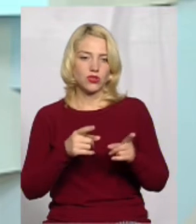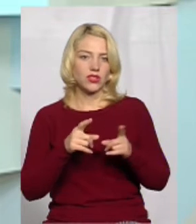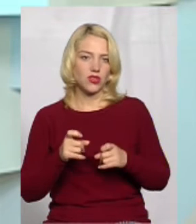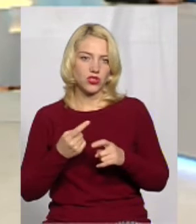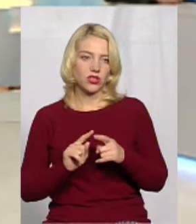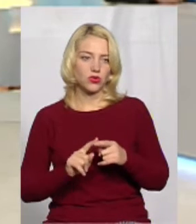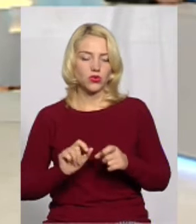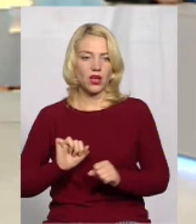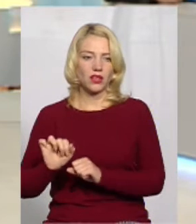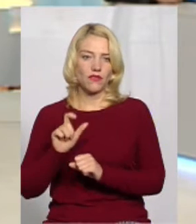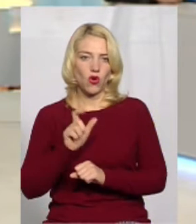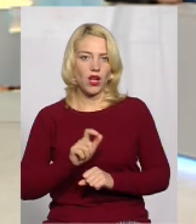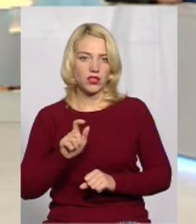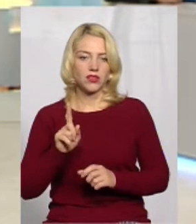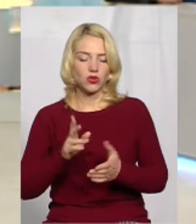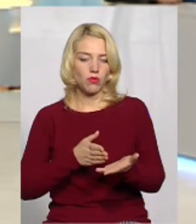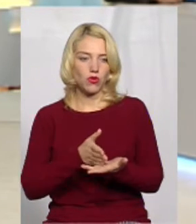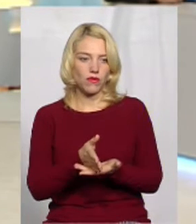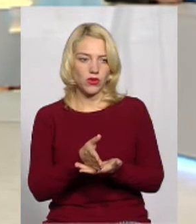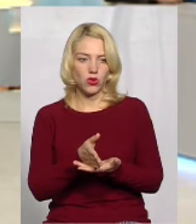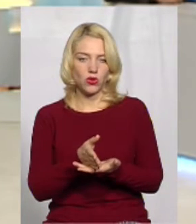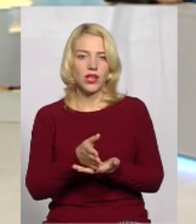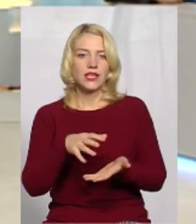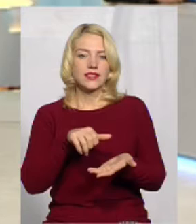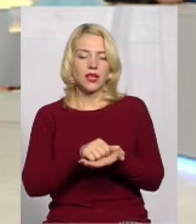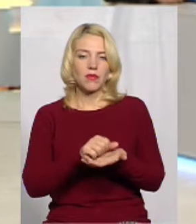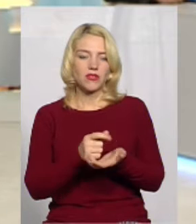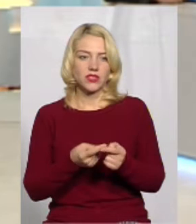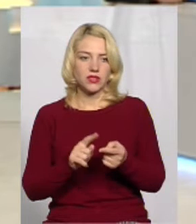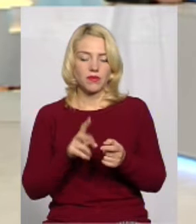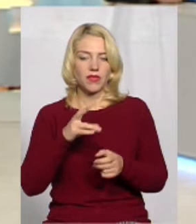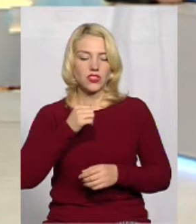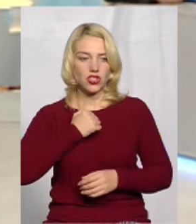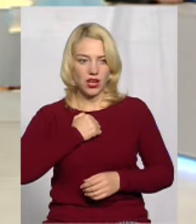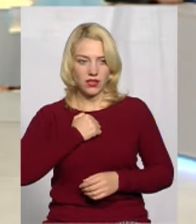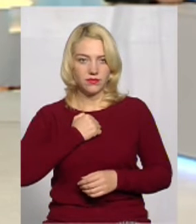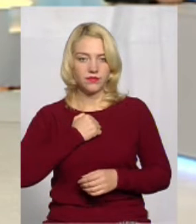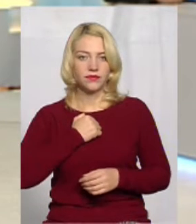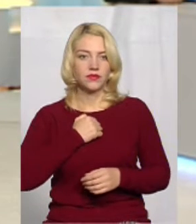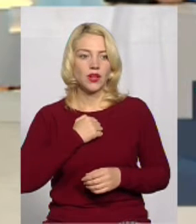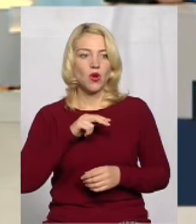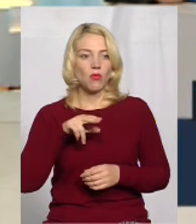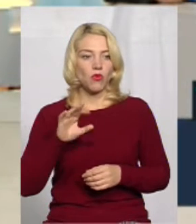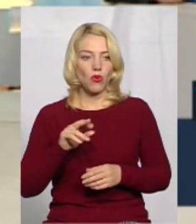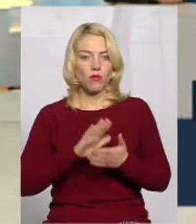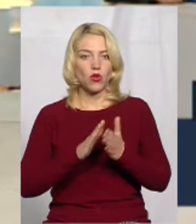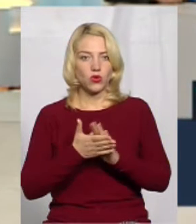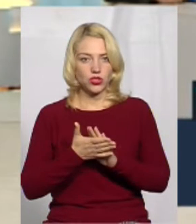залучати тут адвокатів, тих людей, які профільно займаються цим. На жаль, сьогодні навіть по